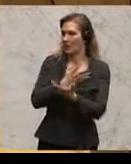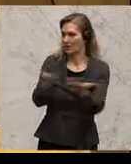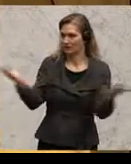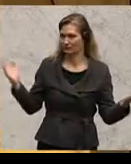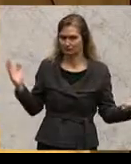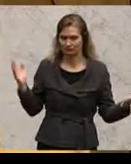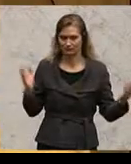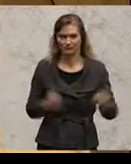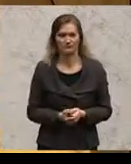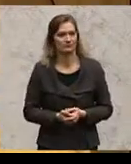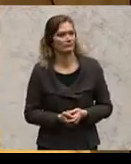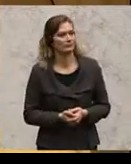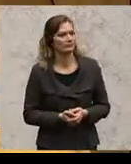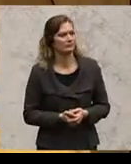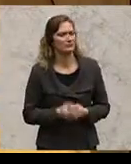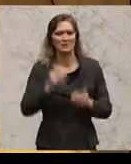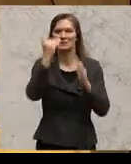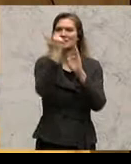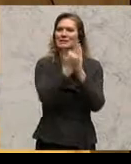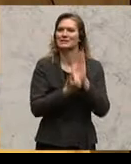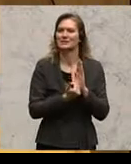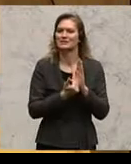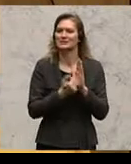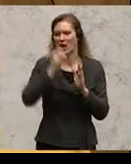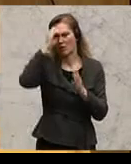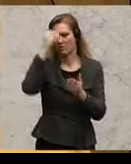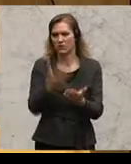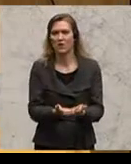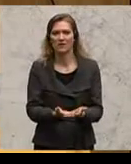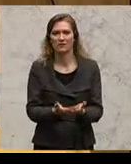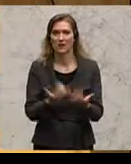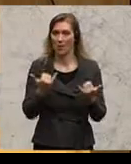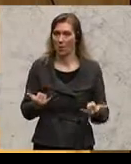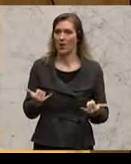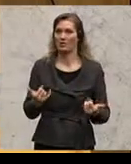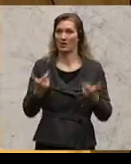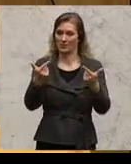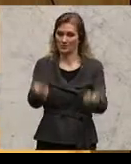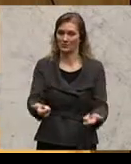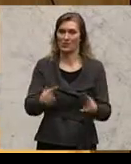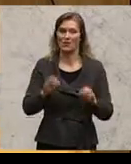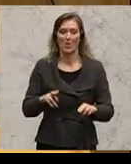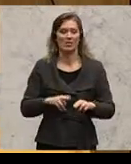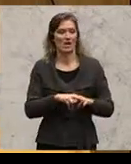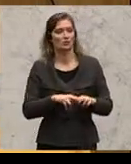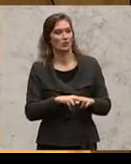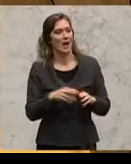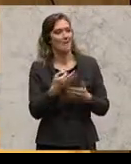Gesetzesentwurf, der heute vorliegt, in dem soll für das Nationale Bildungsinstitut BIFI